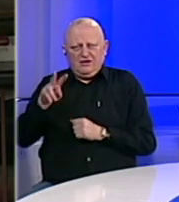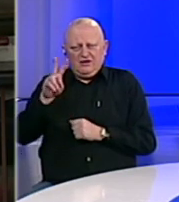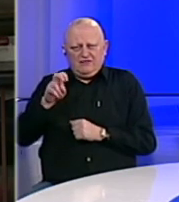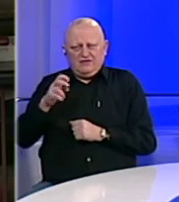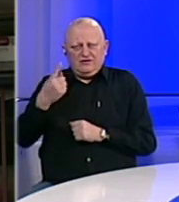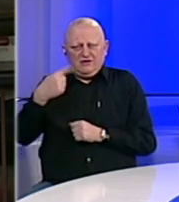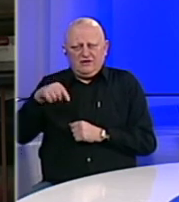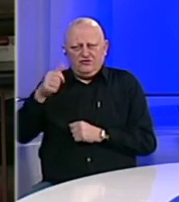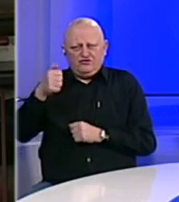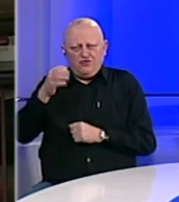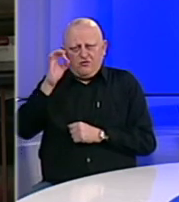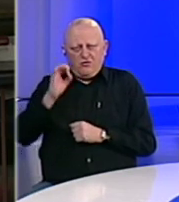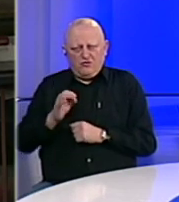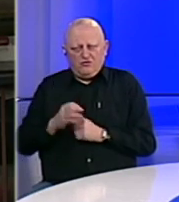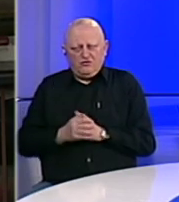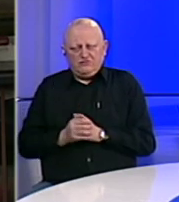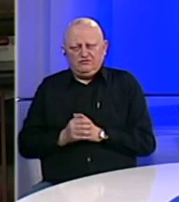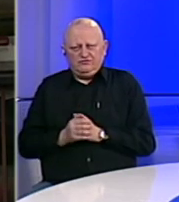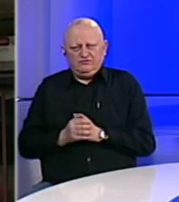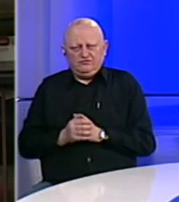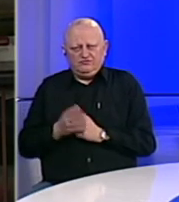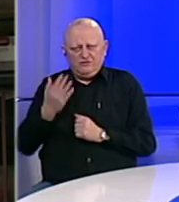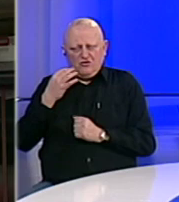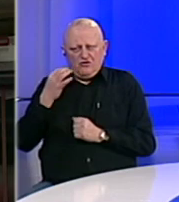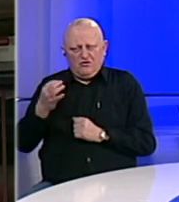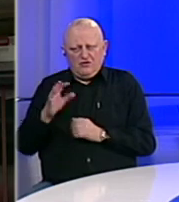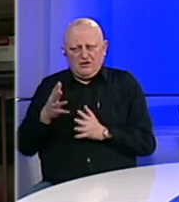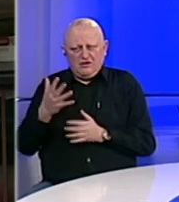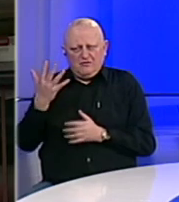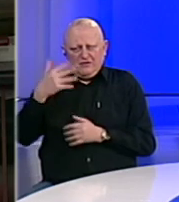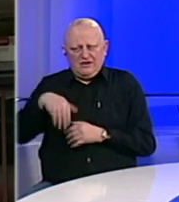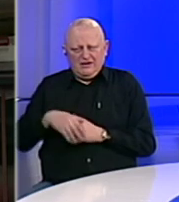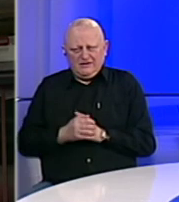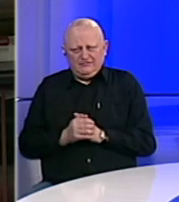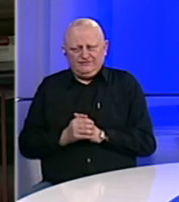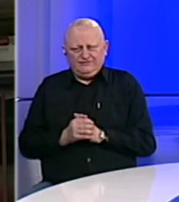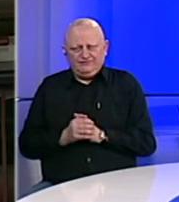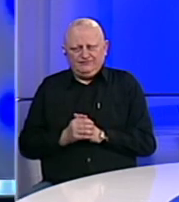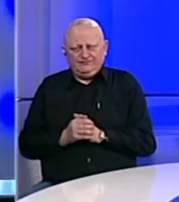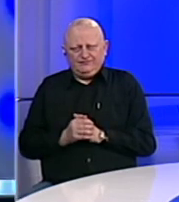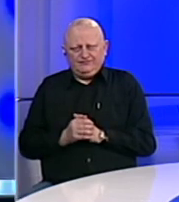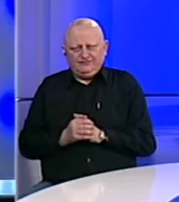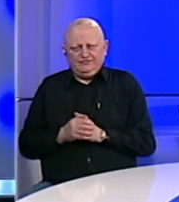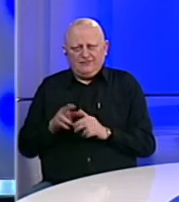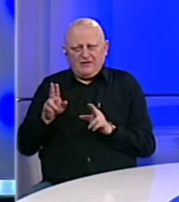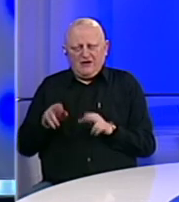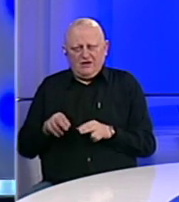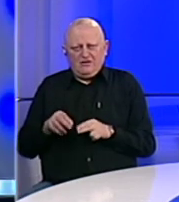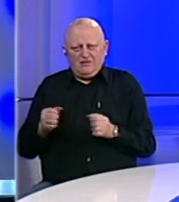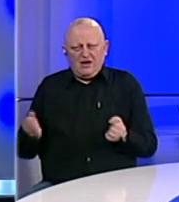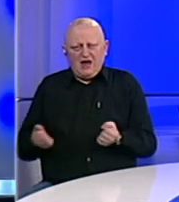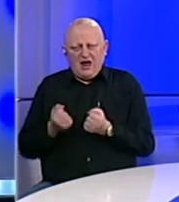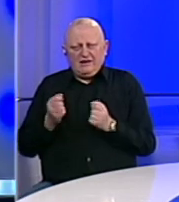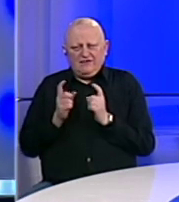-11%. Prošljeg dana je bilo oko 5000. Imali ste vrlo